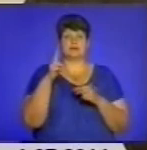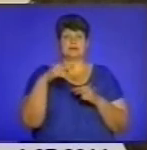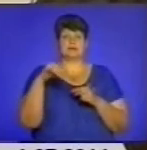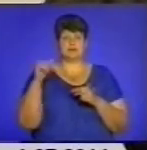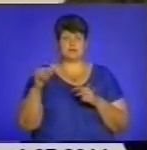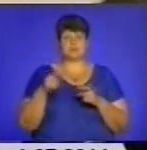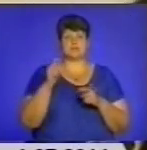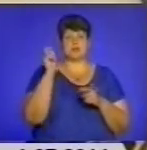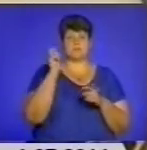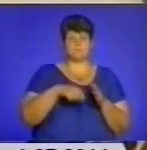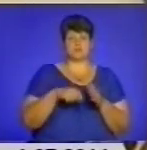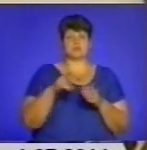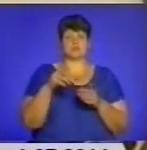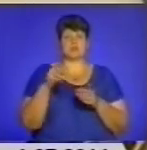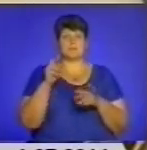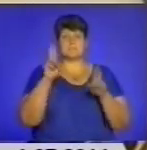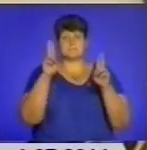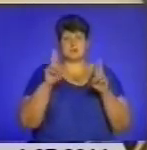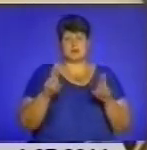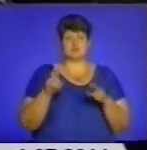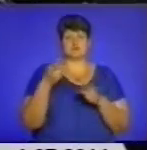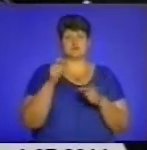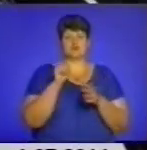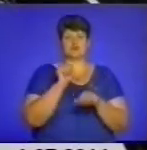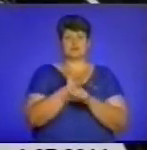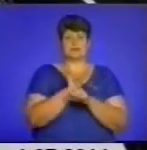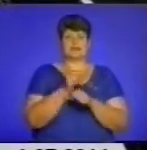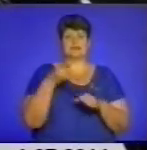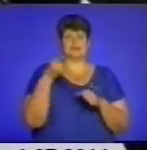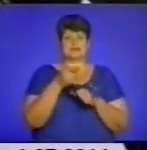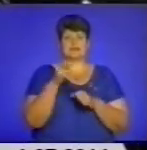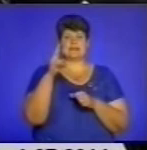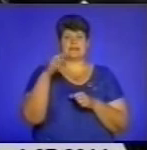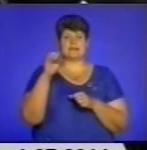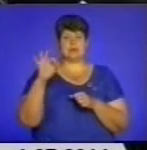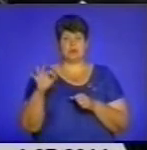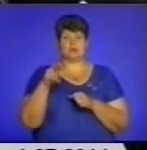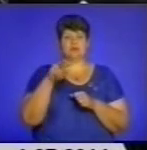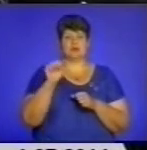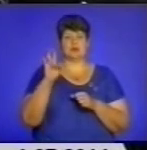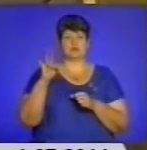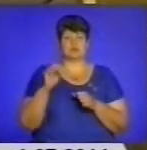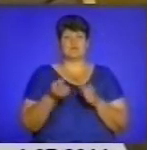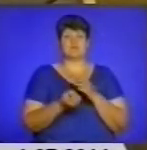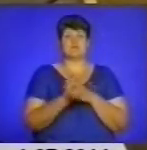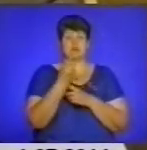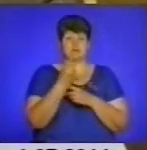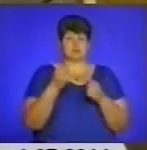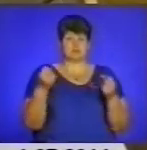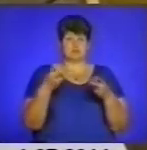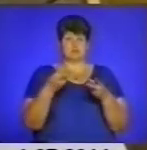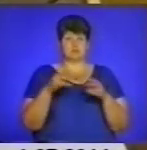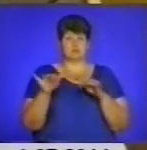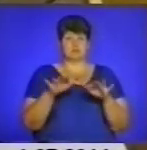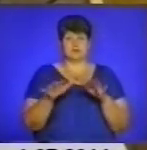порушення правил дорожнього руху зупинили автомобіль таксі «Деоланос». У салоні автомобіля державтоінспектори виявили спецзасоби. На місце події